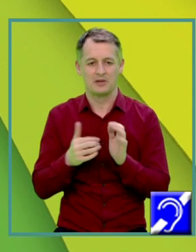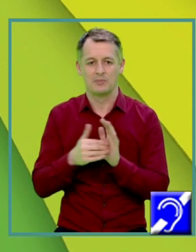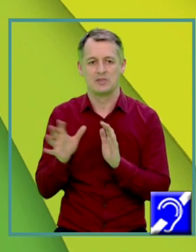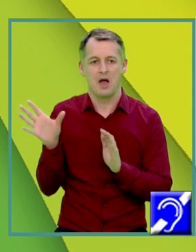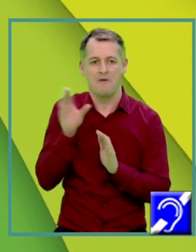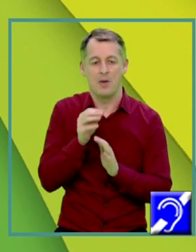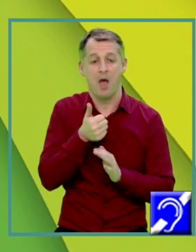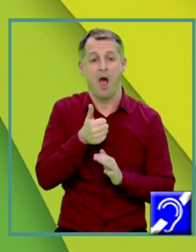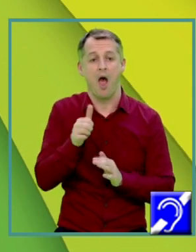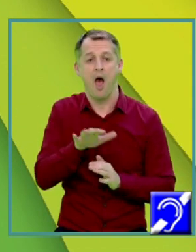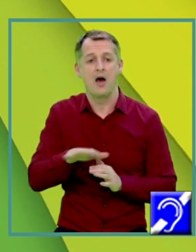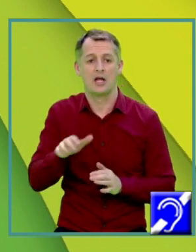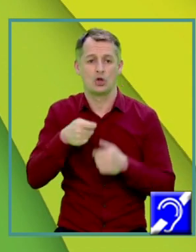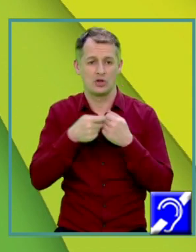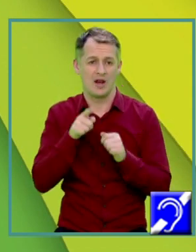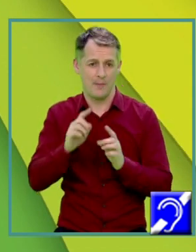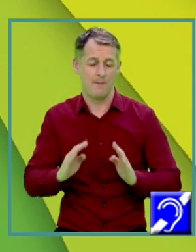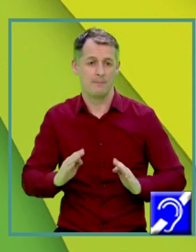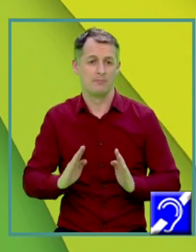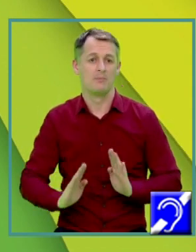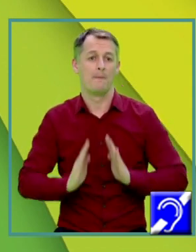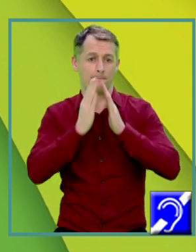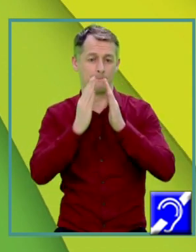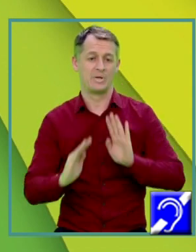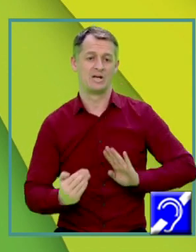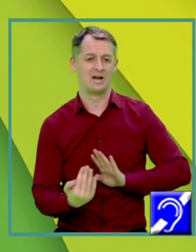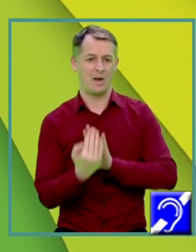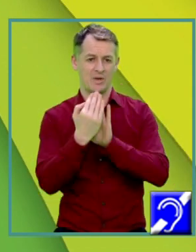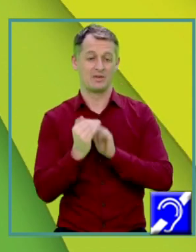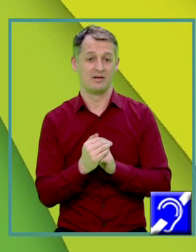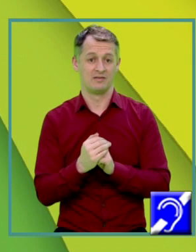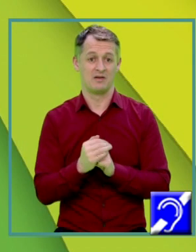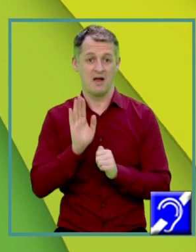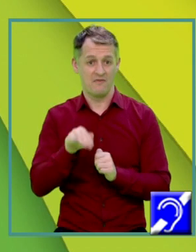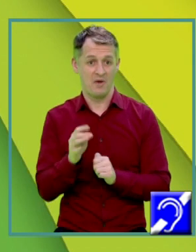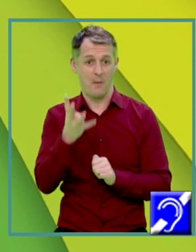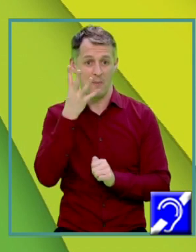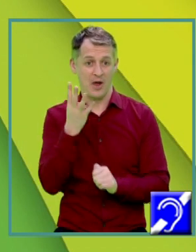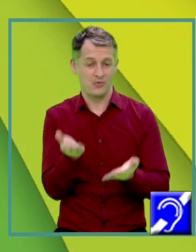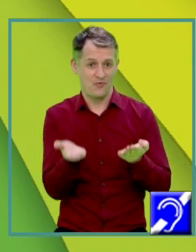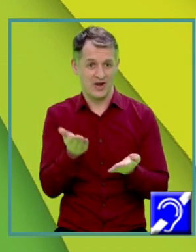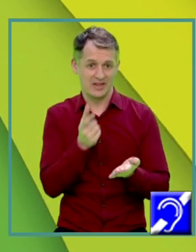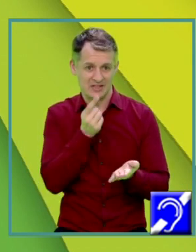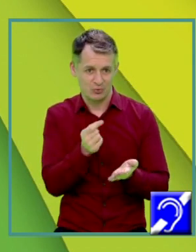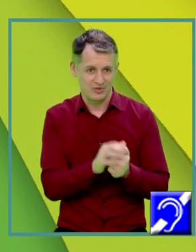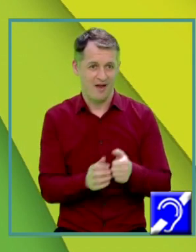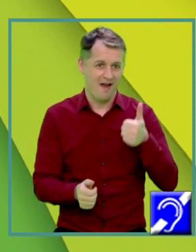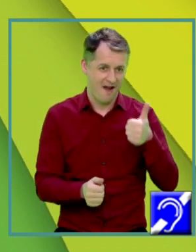aria totală a piramidei și, după cum vedeți, avem 4 variante de răspuns. A.